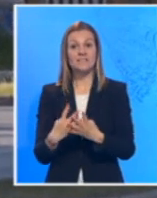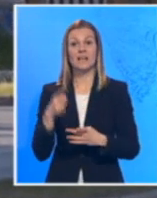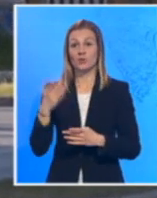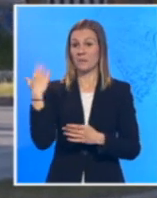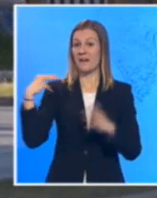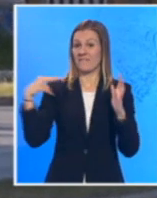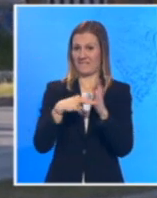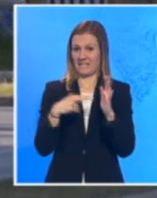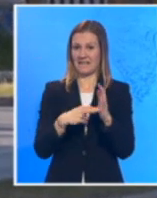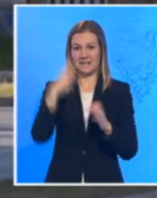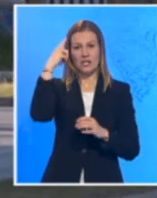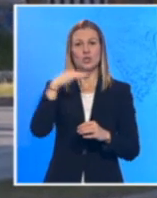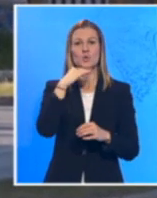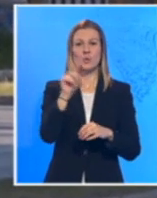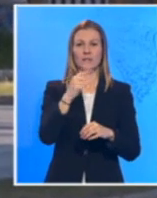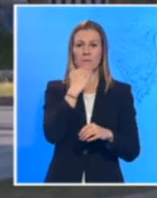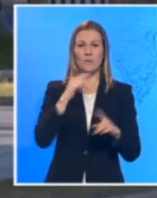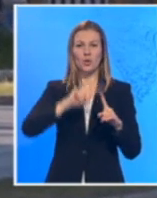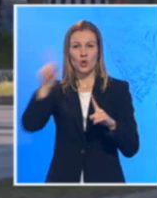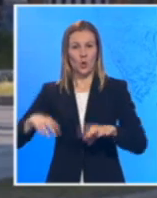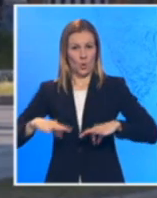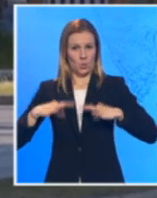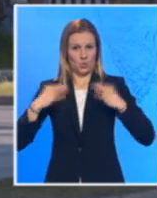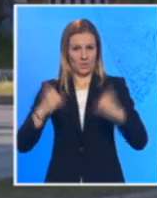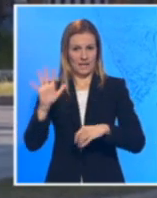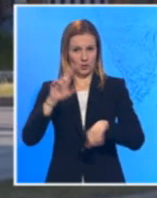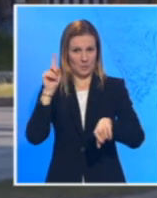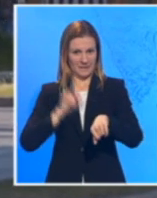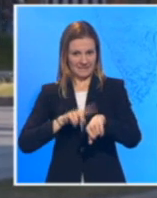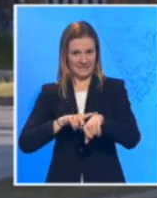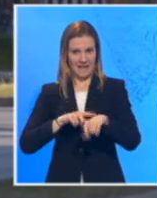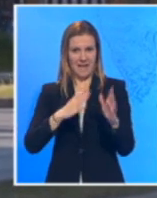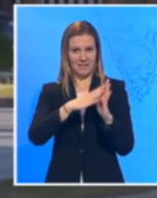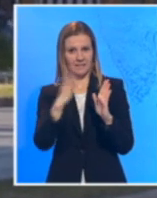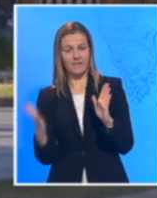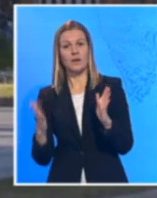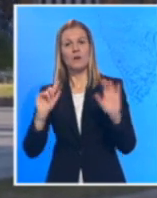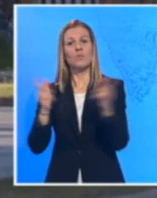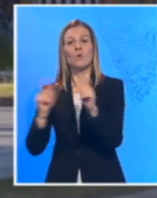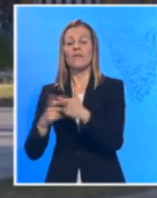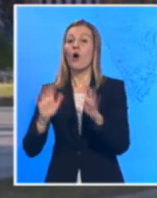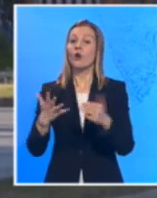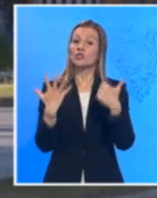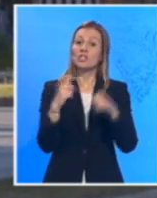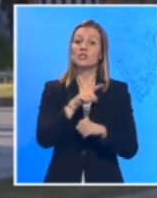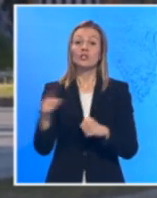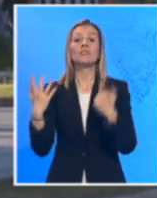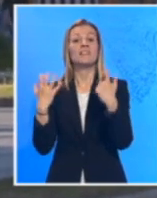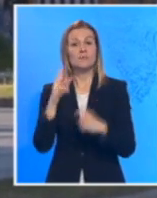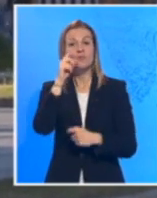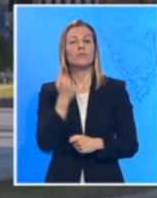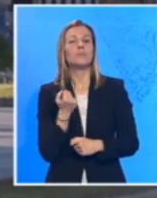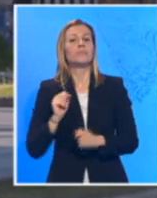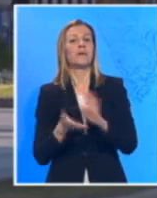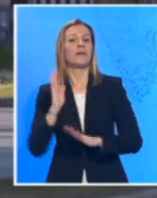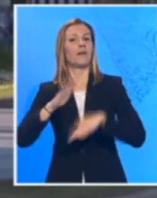vikenda, znači od subote od 13.00 pa do jutra su 5.00 kada je traje ovaj produženi policijski čas, uhvaćeno je oko 600 do 700 ljudi koji su kršili